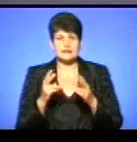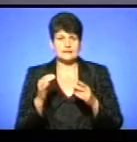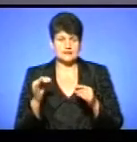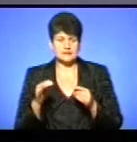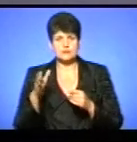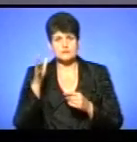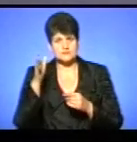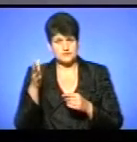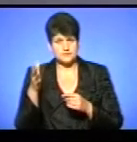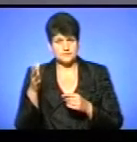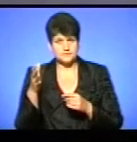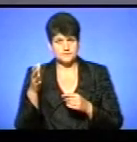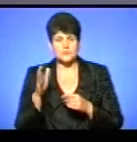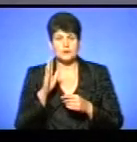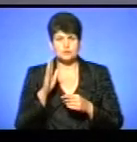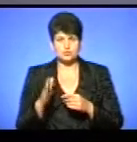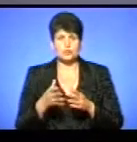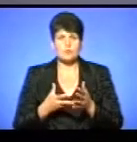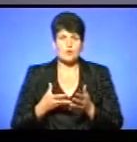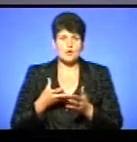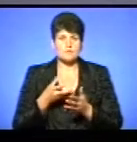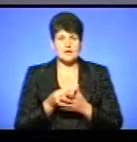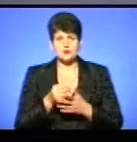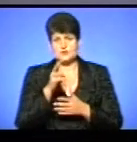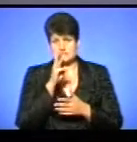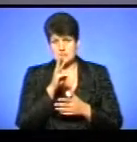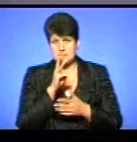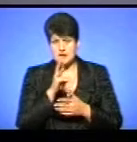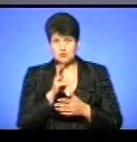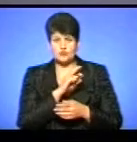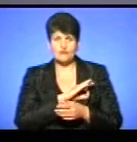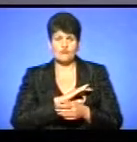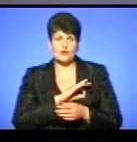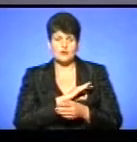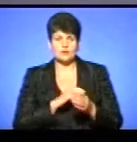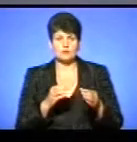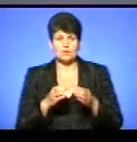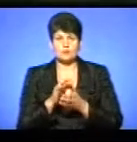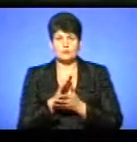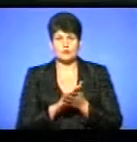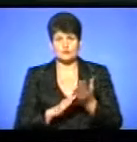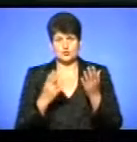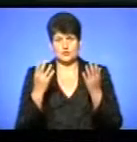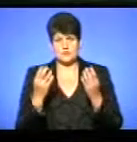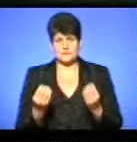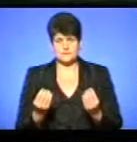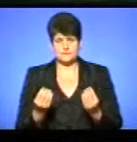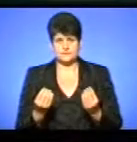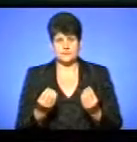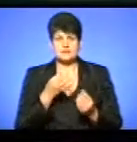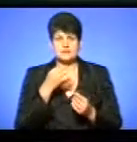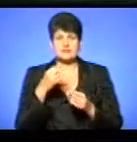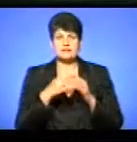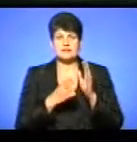освітян, будуть проплачувати зарплату вихователям групи продовженого дня. Зазначу,